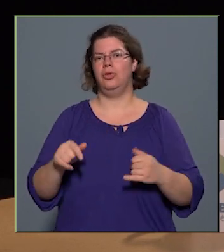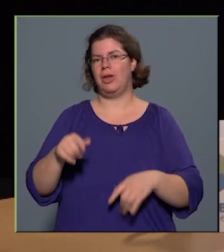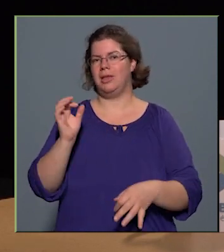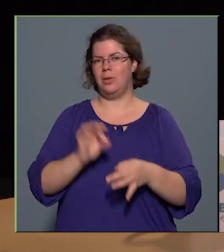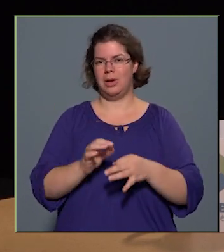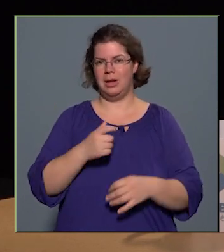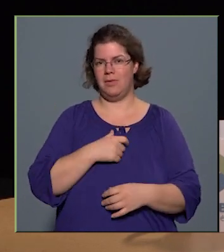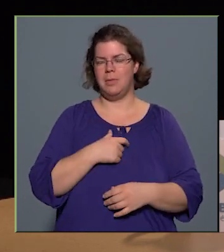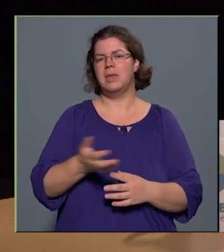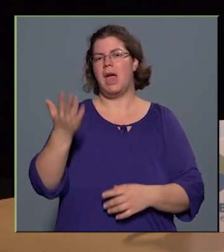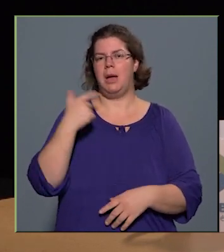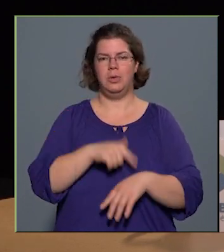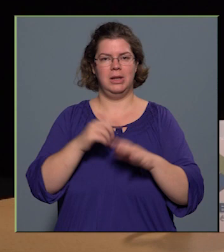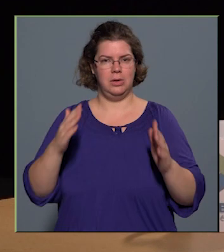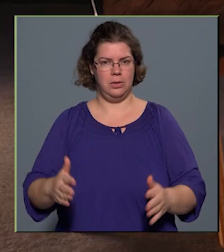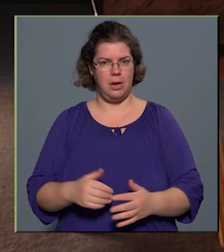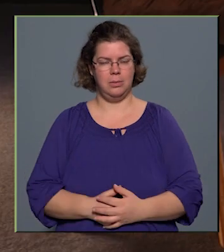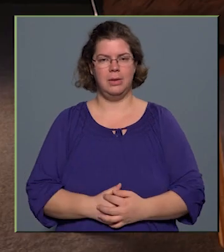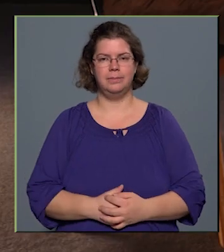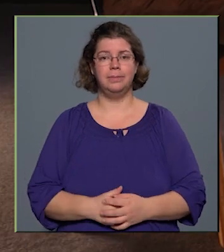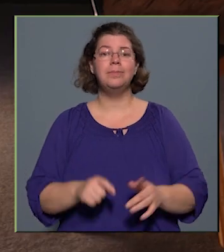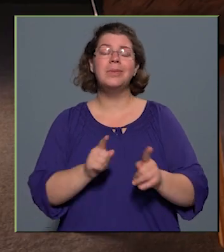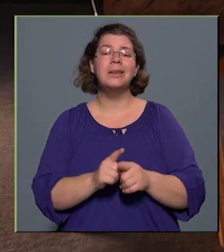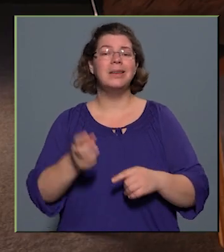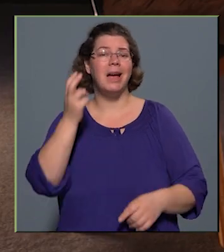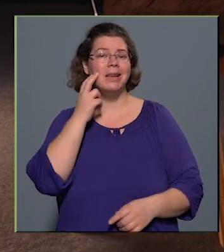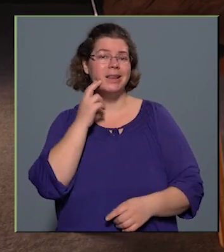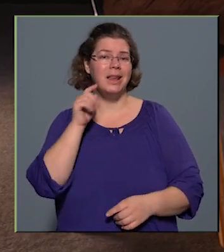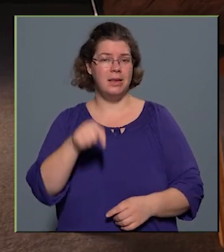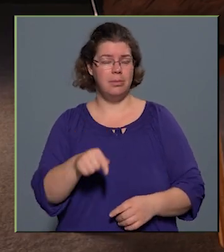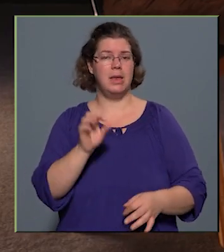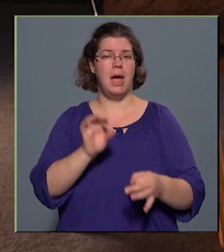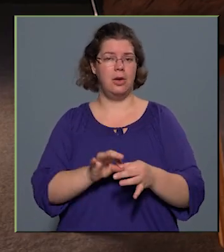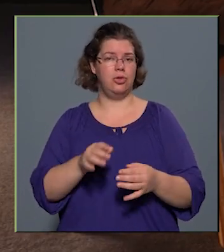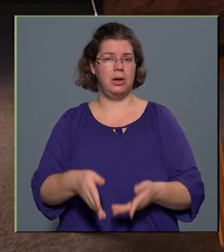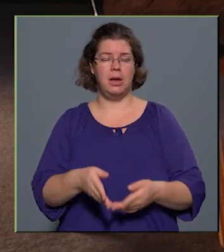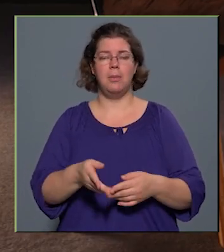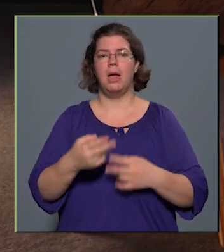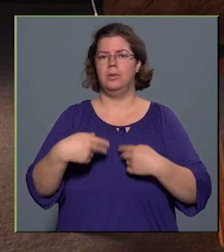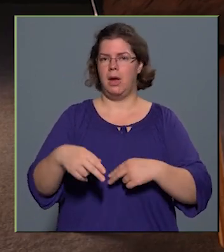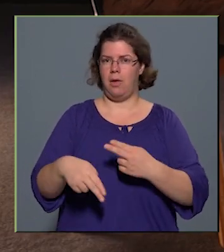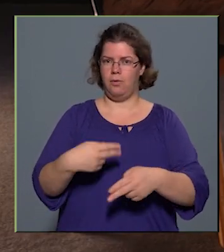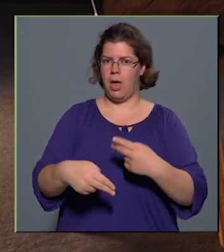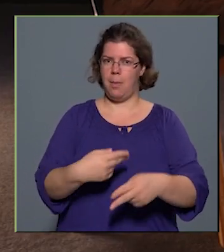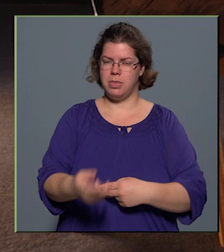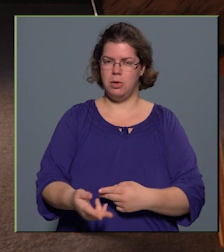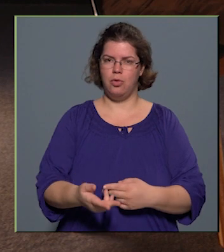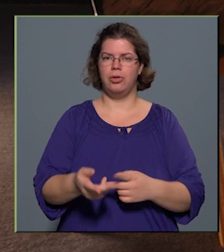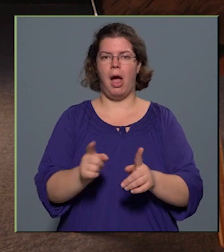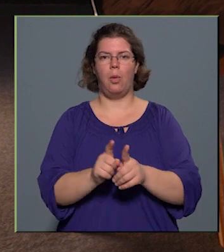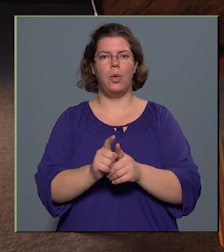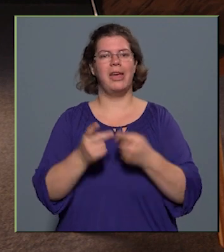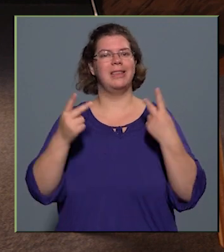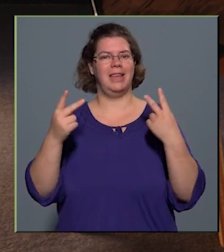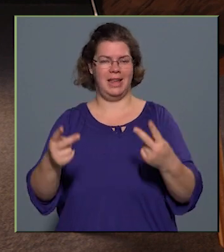az elmúlt időszakban. Egy ilyen intézmény esetében ugye a folyamatoság az olyan